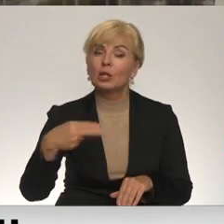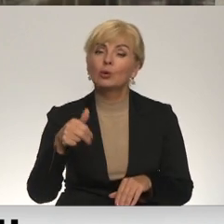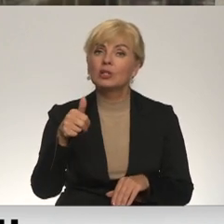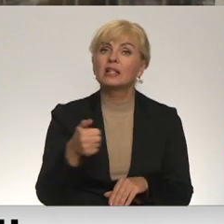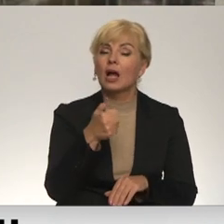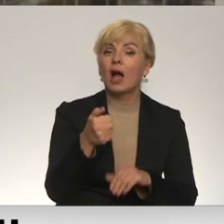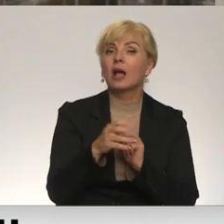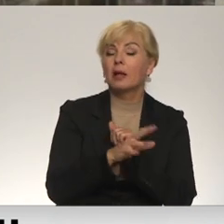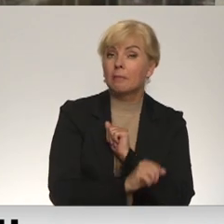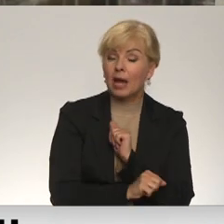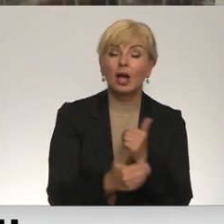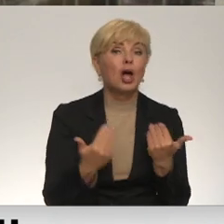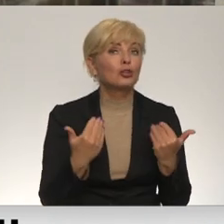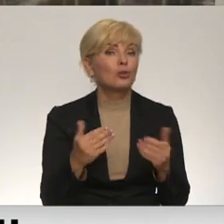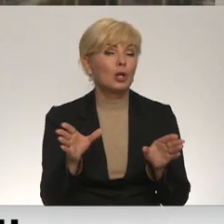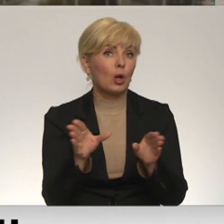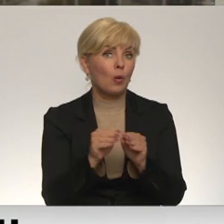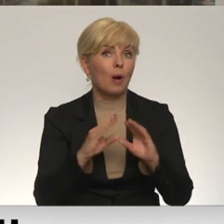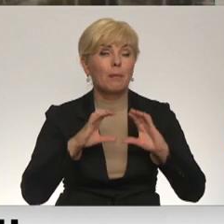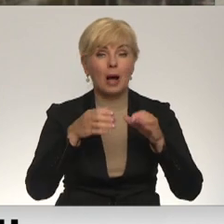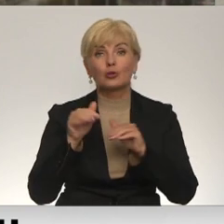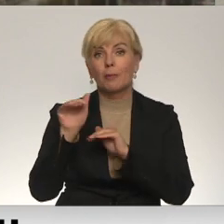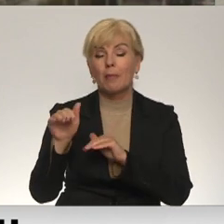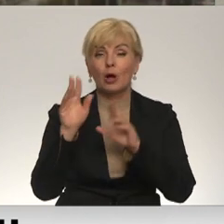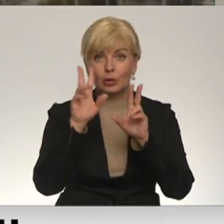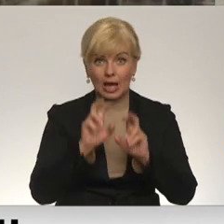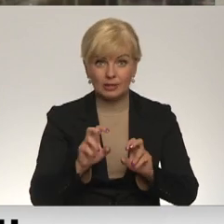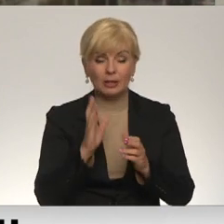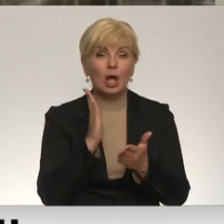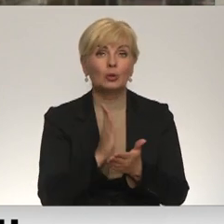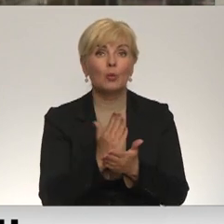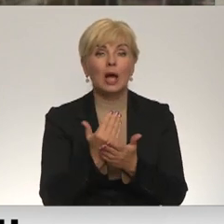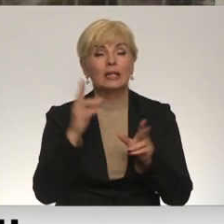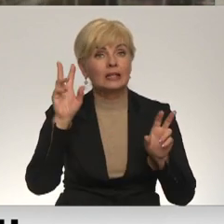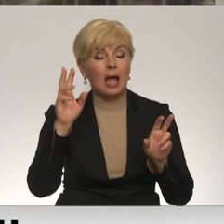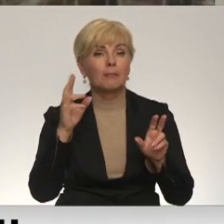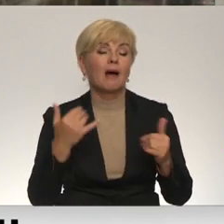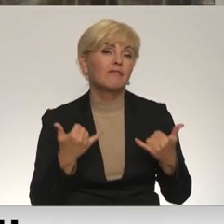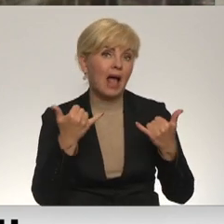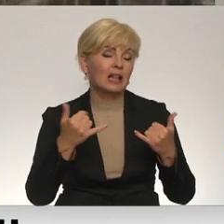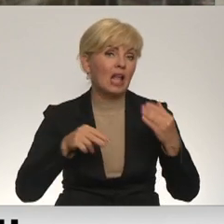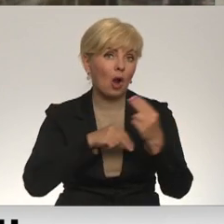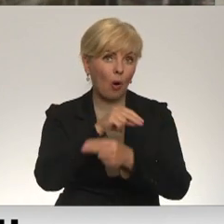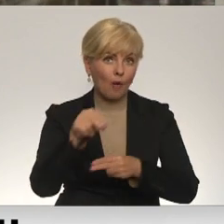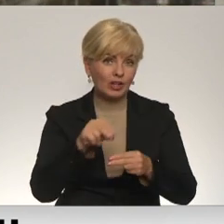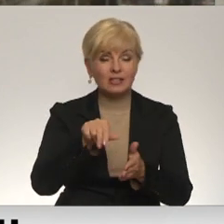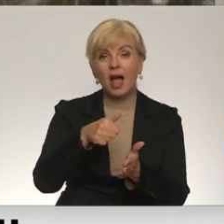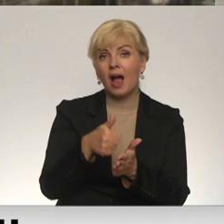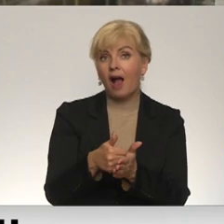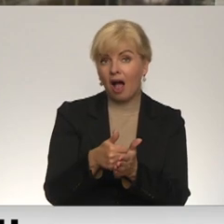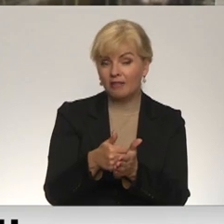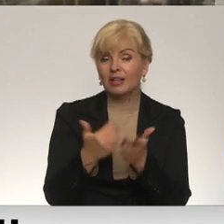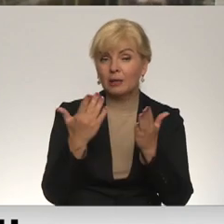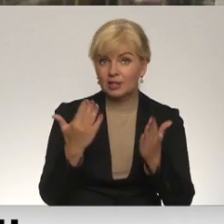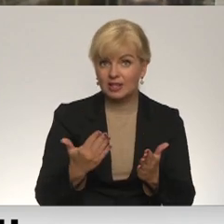gada beigām. Un šodien kopā ar pasaules bankas ekspertiem notika šim temetam vēl tīta konferencija un par gaunajiem secinājumiem